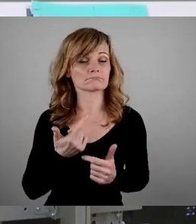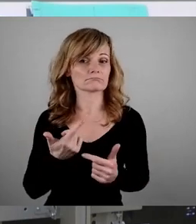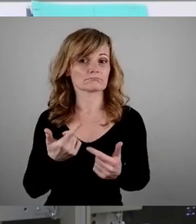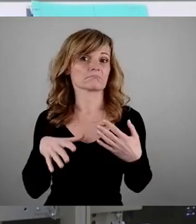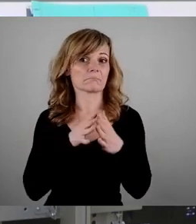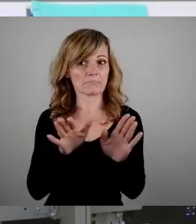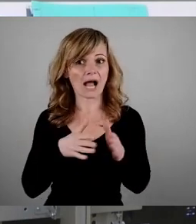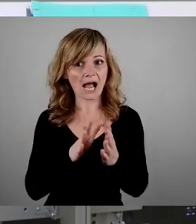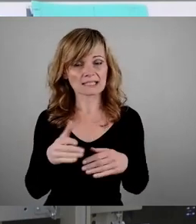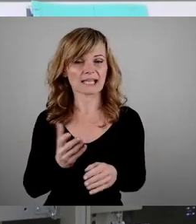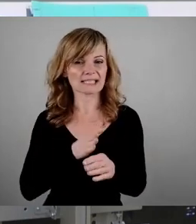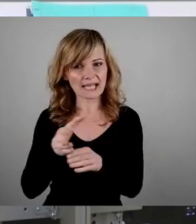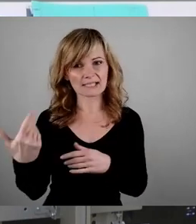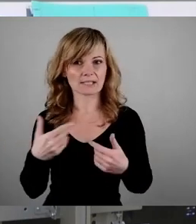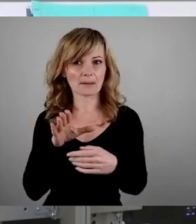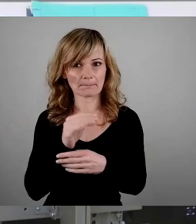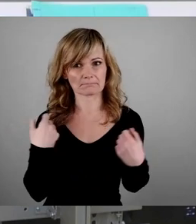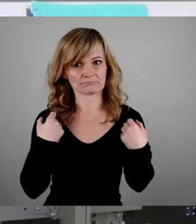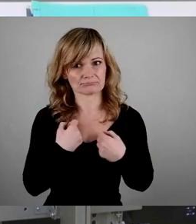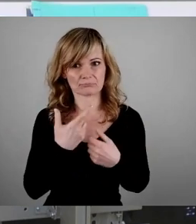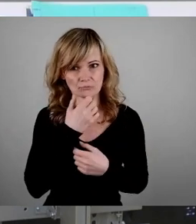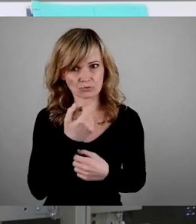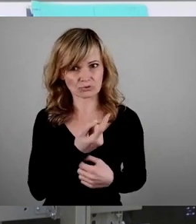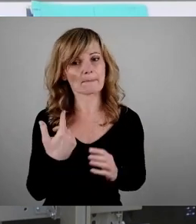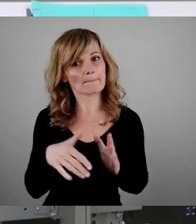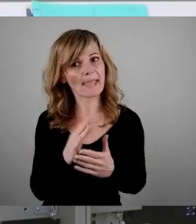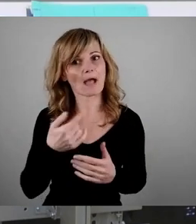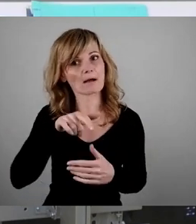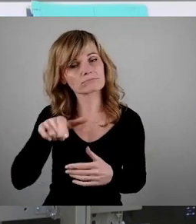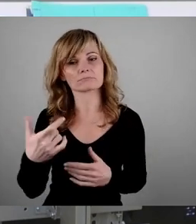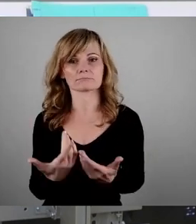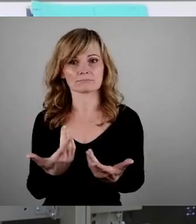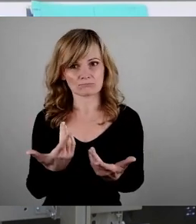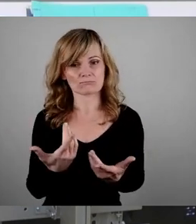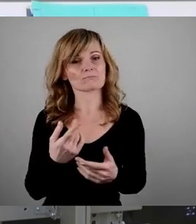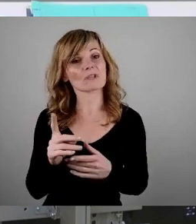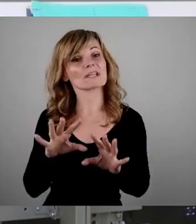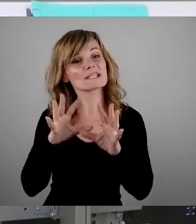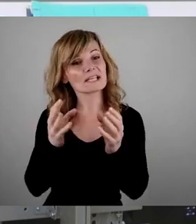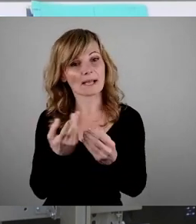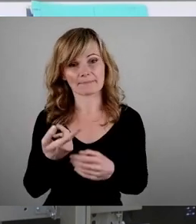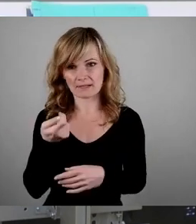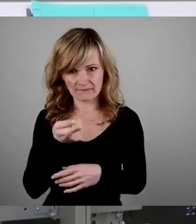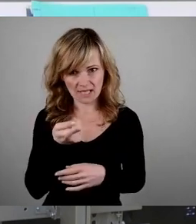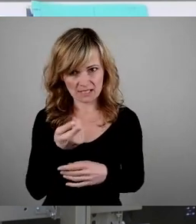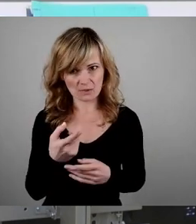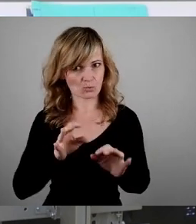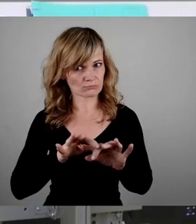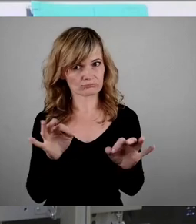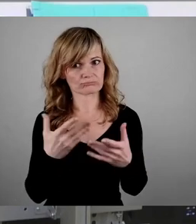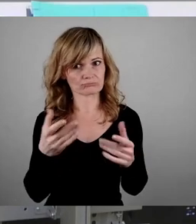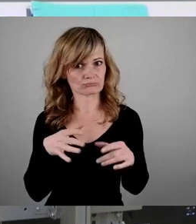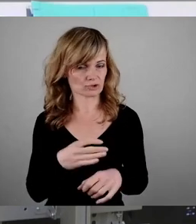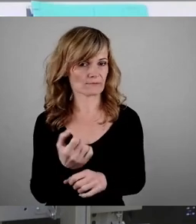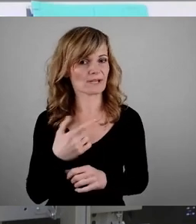um einfach auch ein Mehr und ein Plus an Besucherinnen zu verzeichnen zu können und diese Finanzierung insgesamt auf solidere Füße zu stellen. Deswegen könnte ich mir